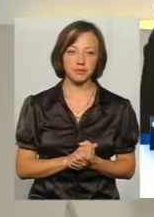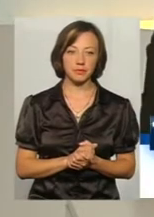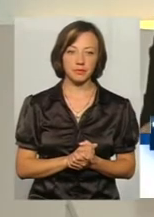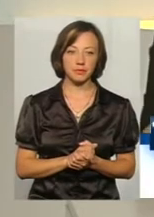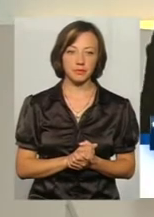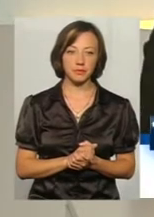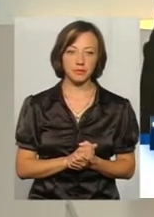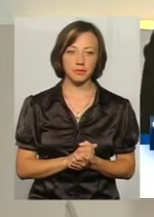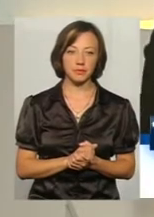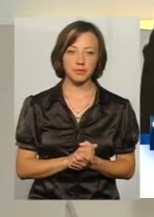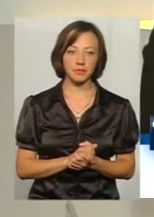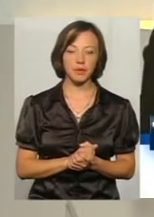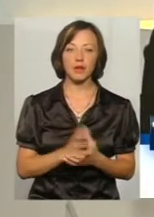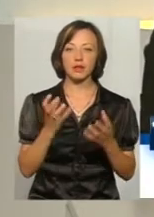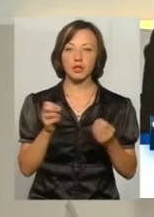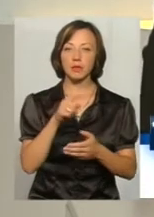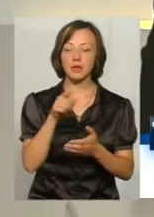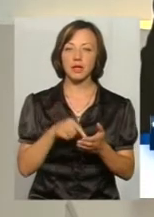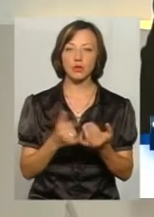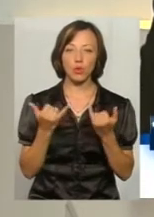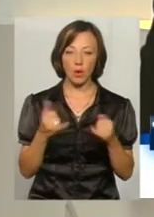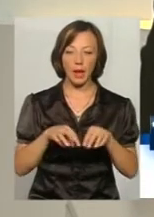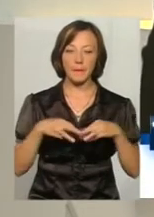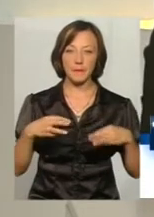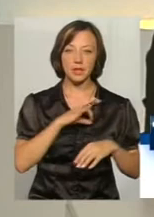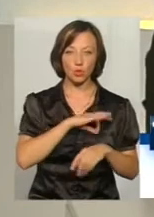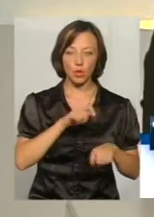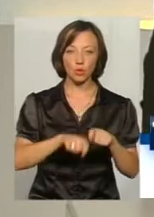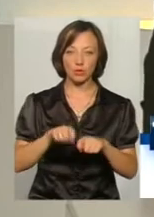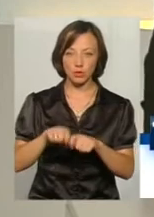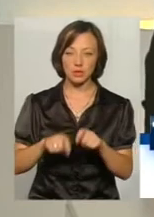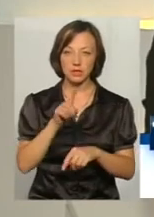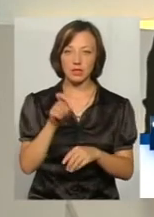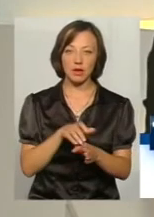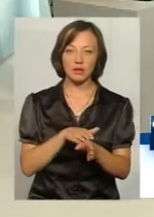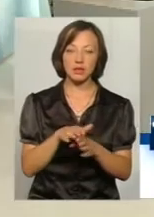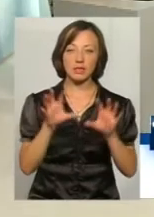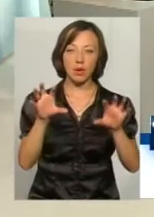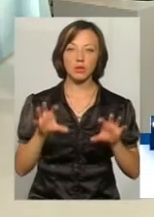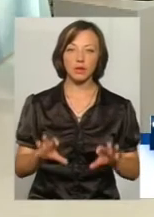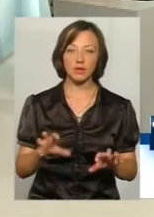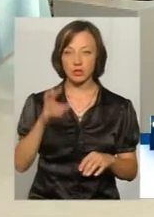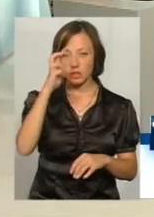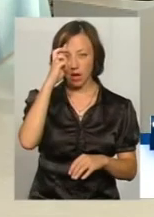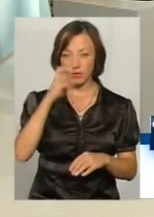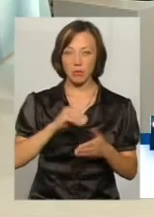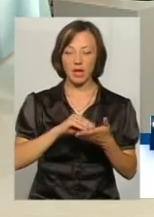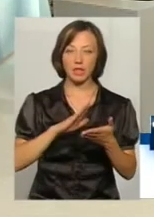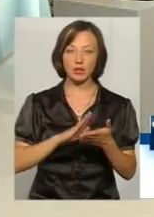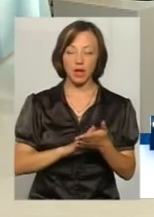щоб задати таке питання. Чи здійснює Мінюст на сьогодні контроль за дотриманням законодавства державними